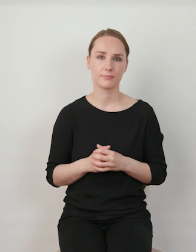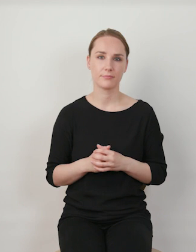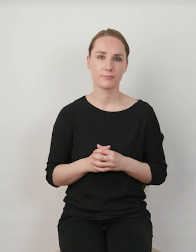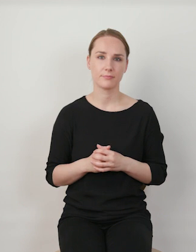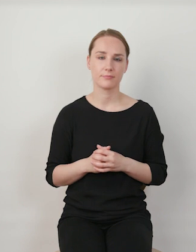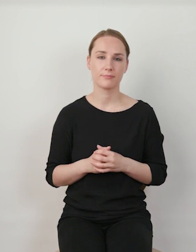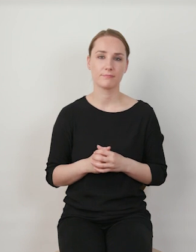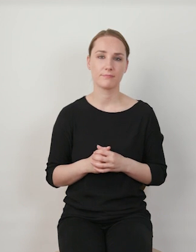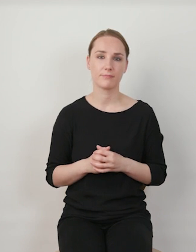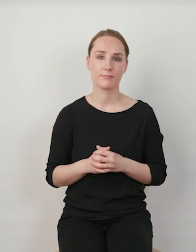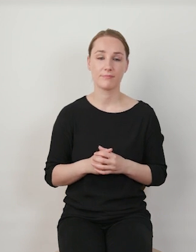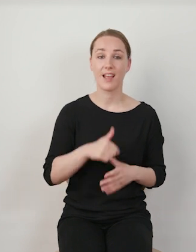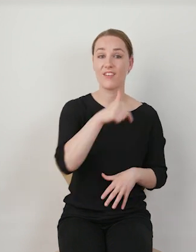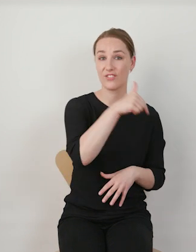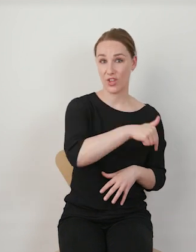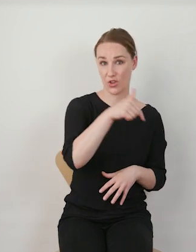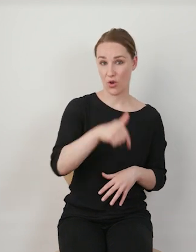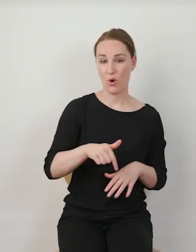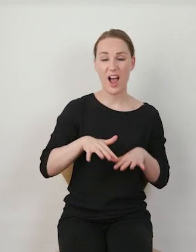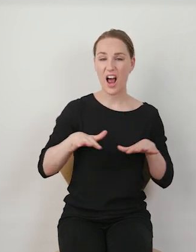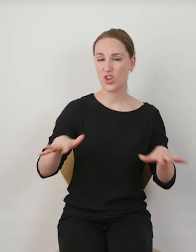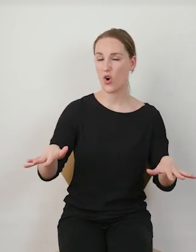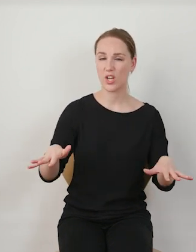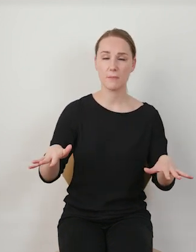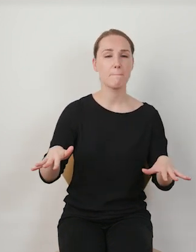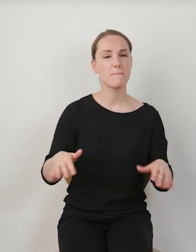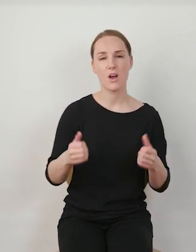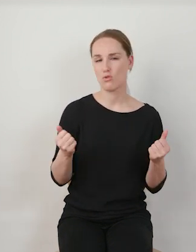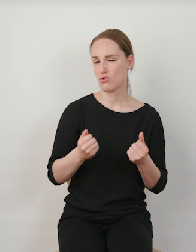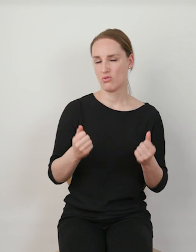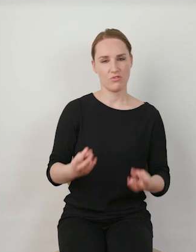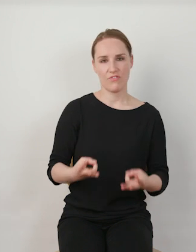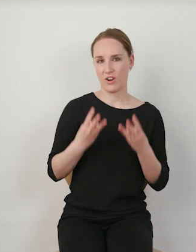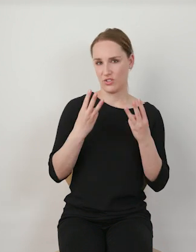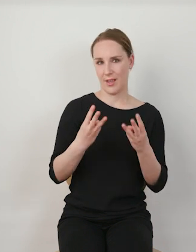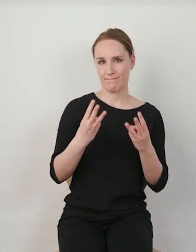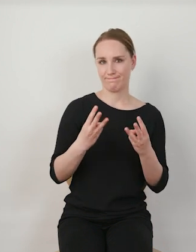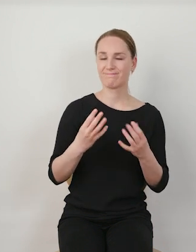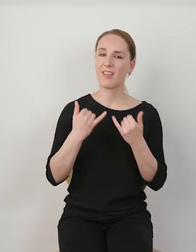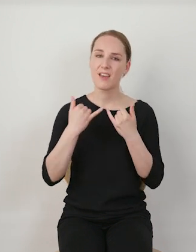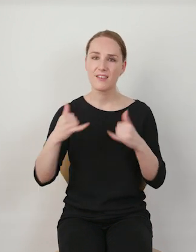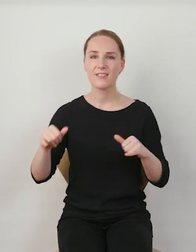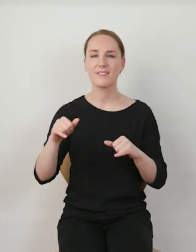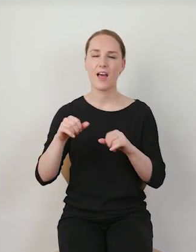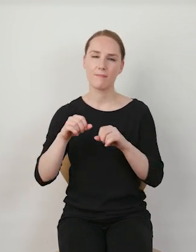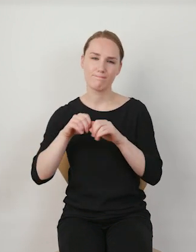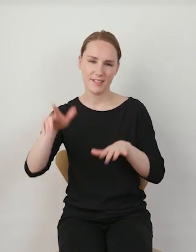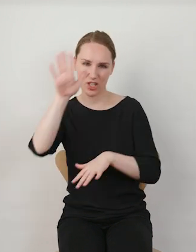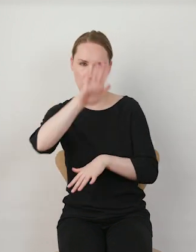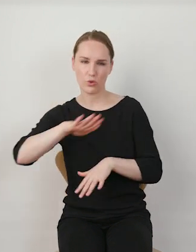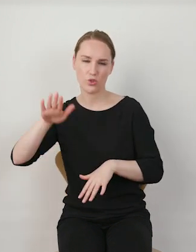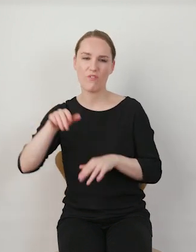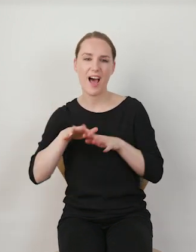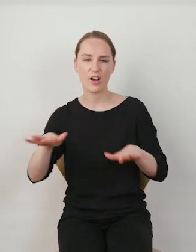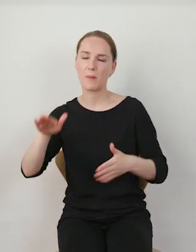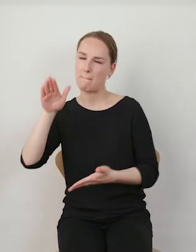Rola algorytmu na TikToku jest naprawdę duża w porównaniu do innych serwisów społecznościowych, jeśli chodzi